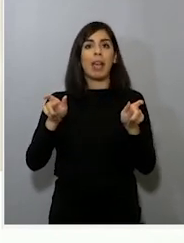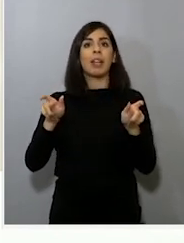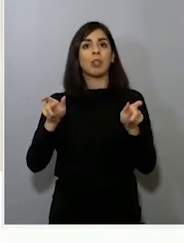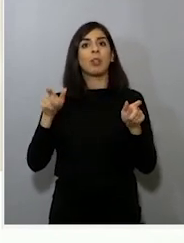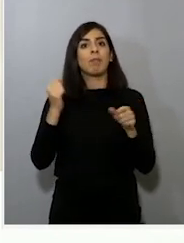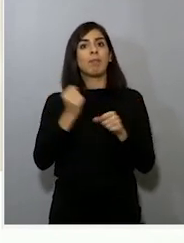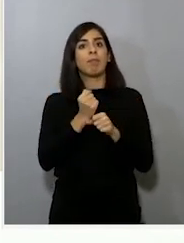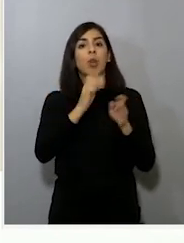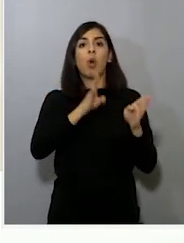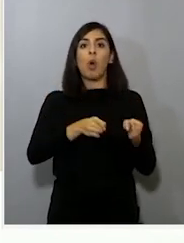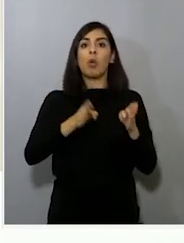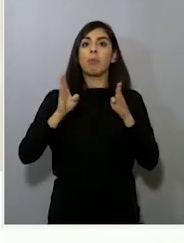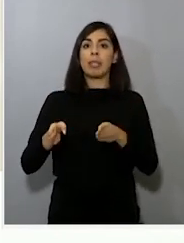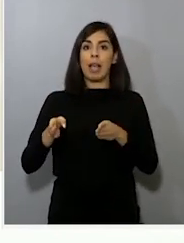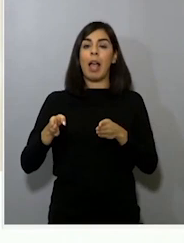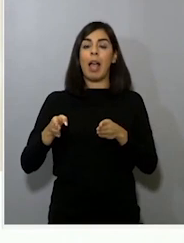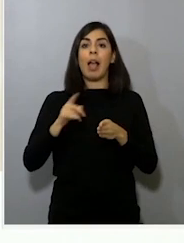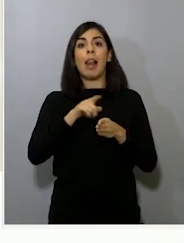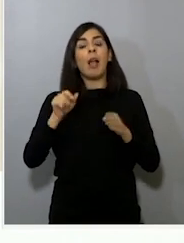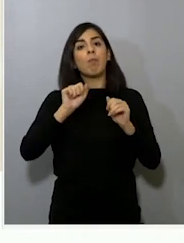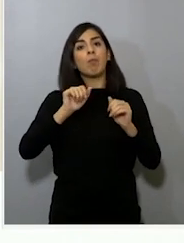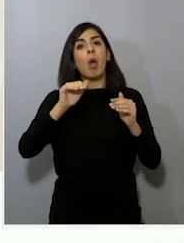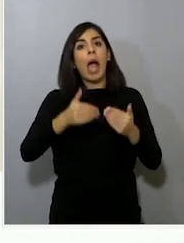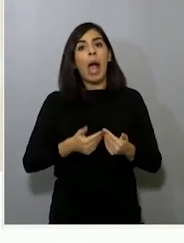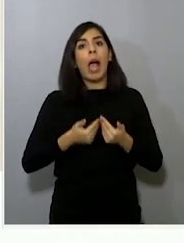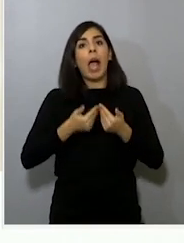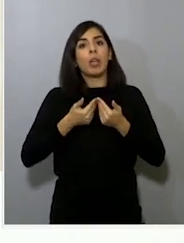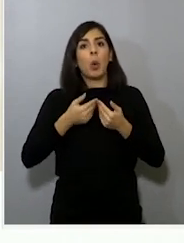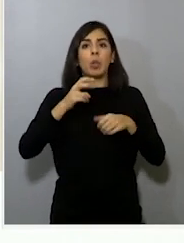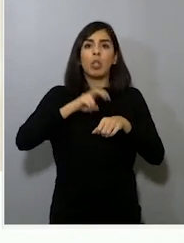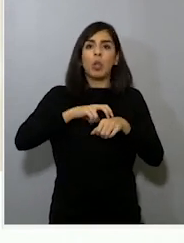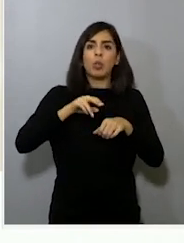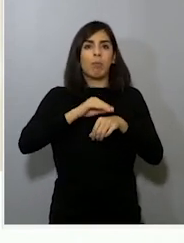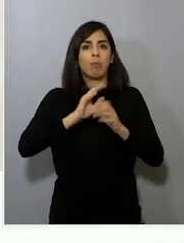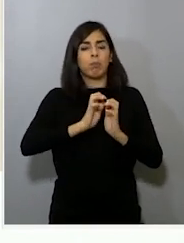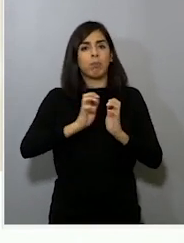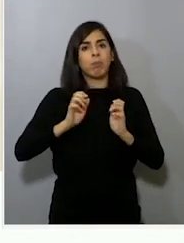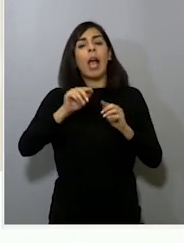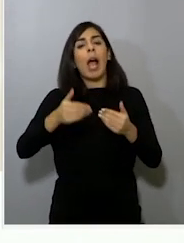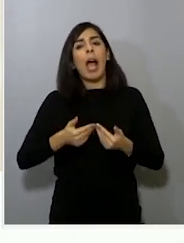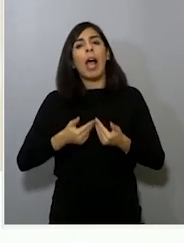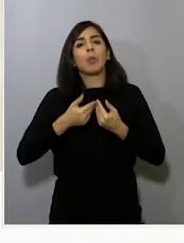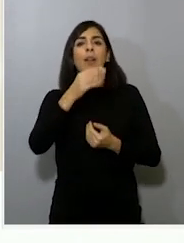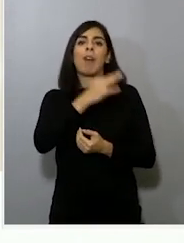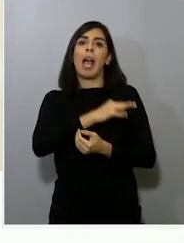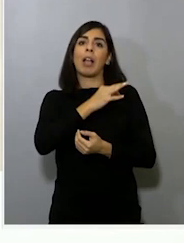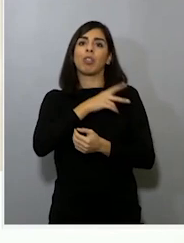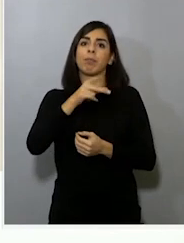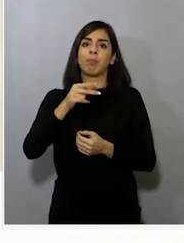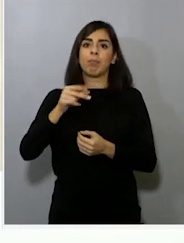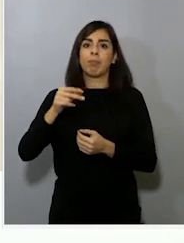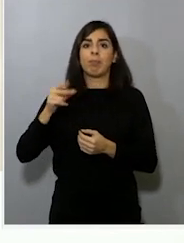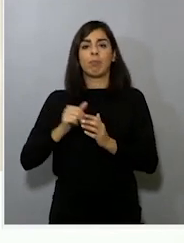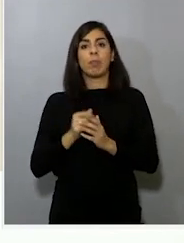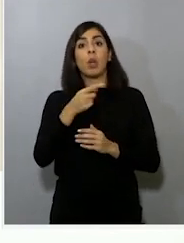aiutarci nella somministrazione dei vaccini. Faremo una call aperta,